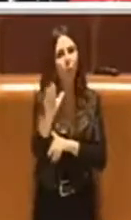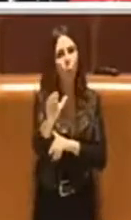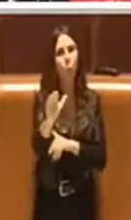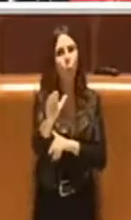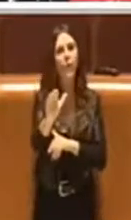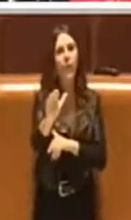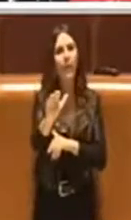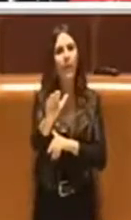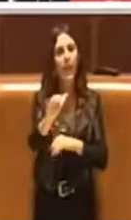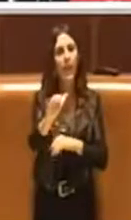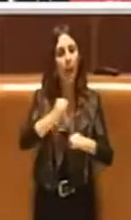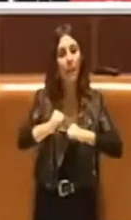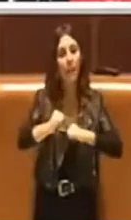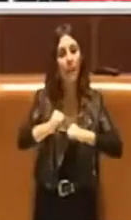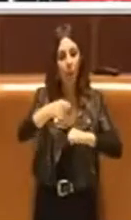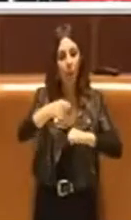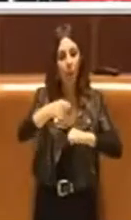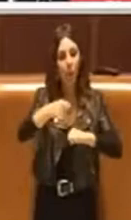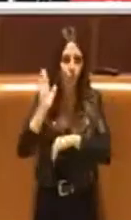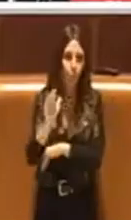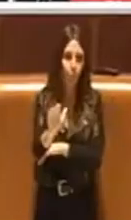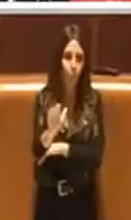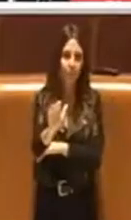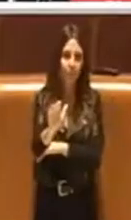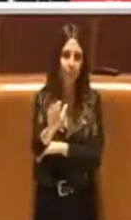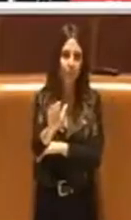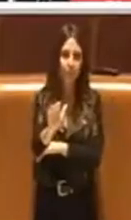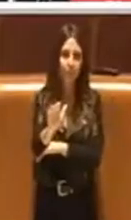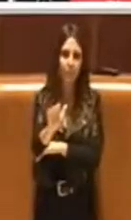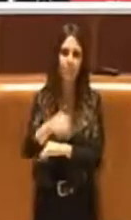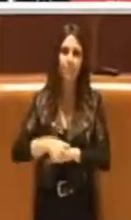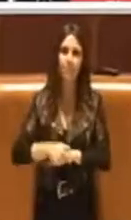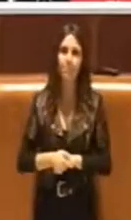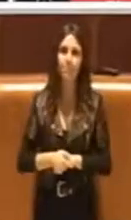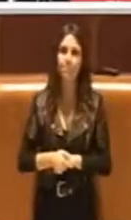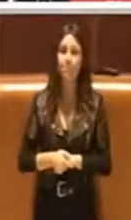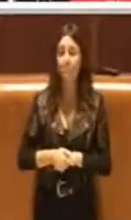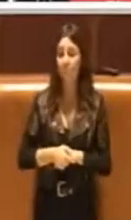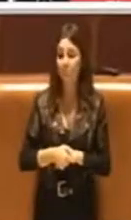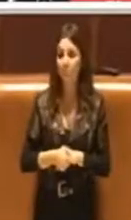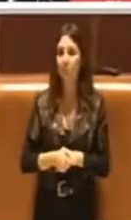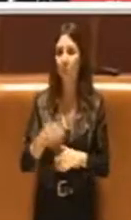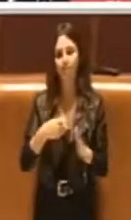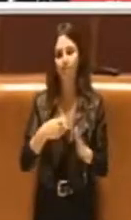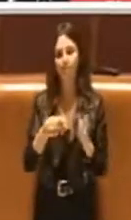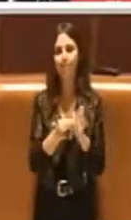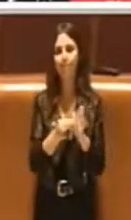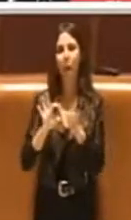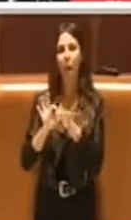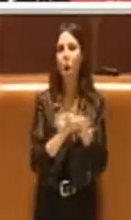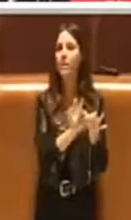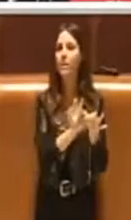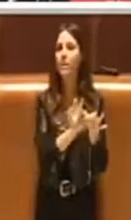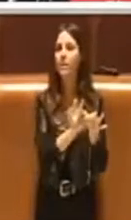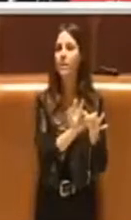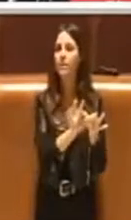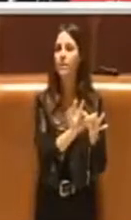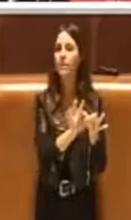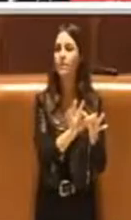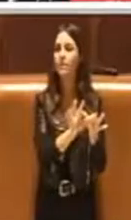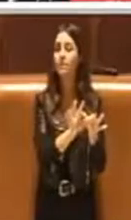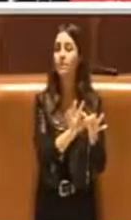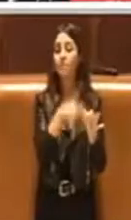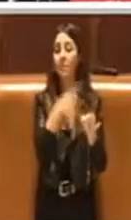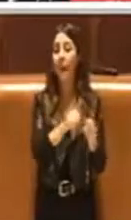amministrazioni future mi riferisco in particolare al fatto che in questa